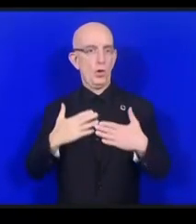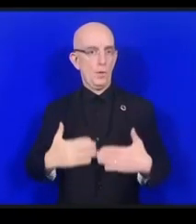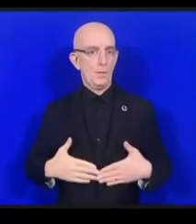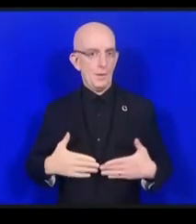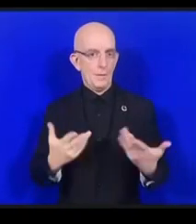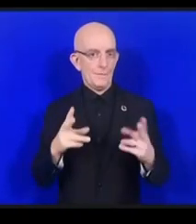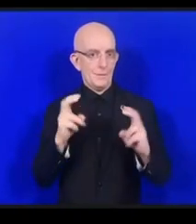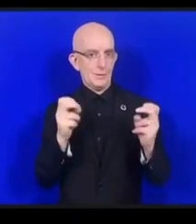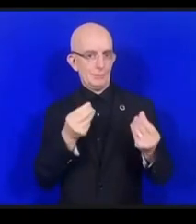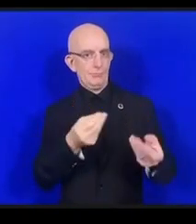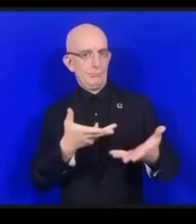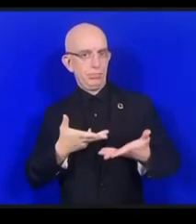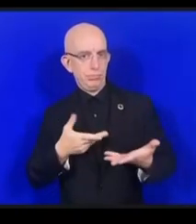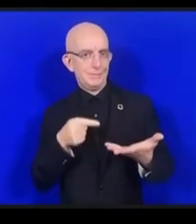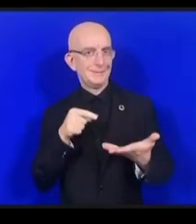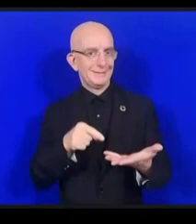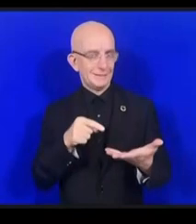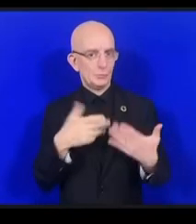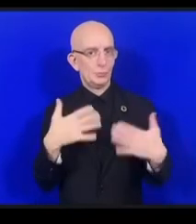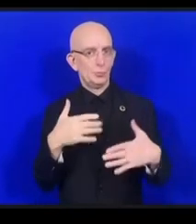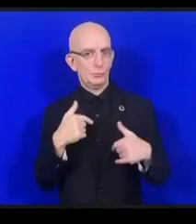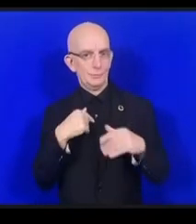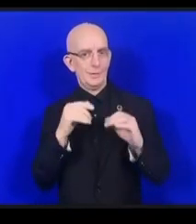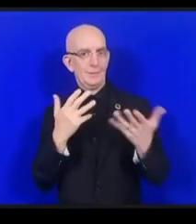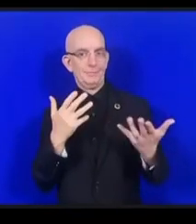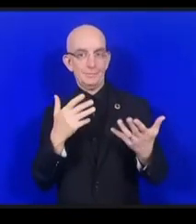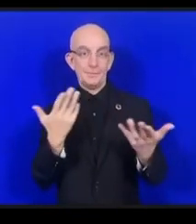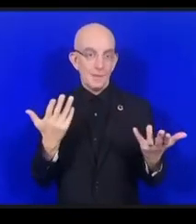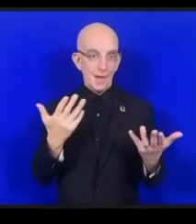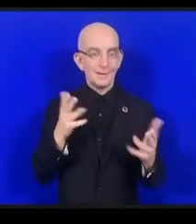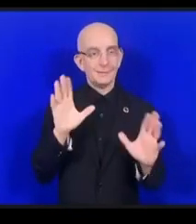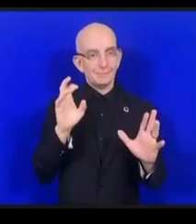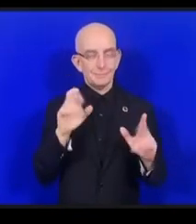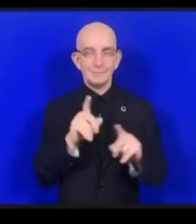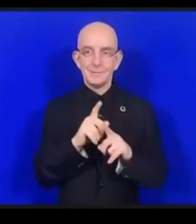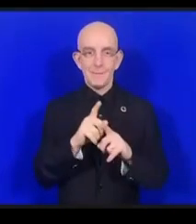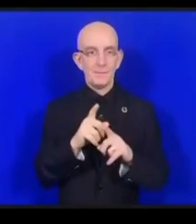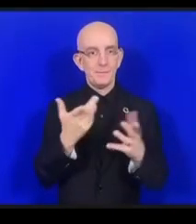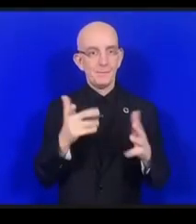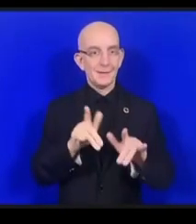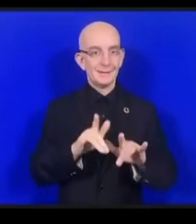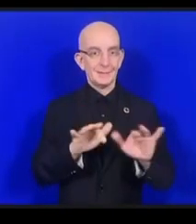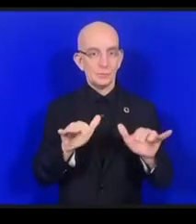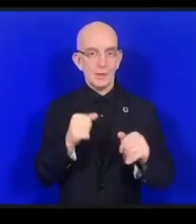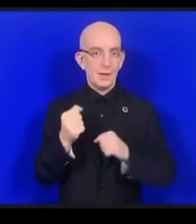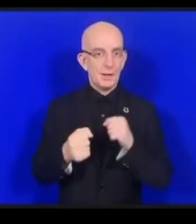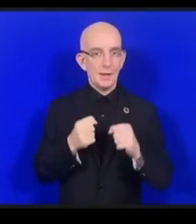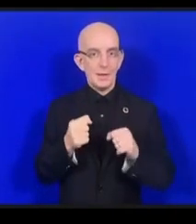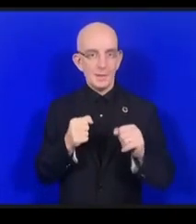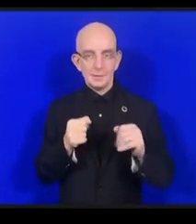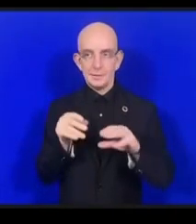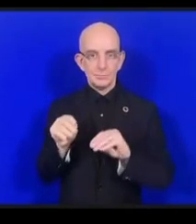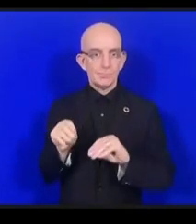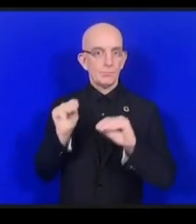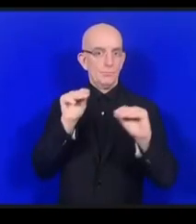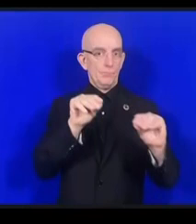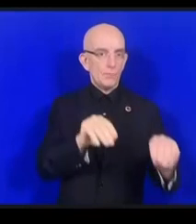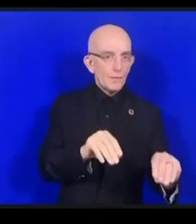un autochtone du monde numérique nous avons Fillot-Thierry avec nous de la coalition